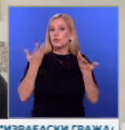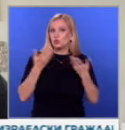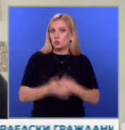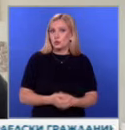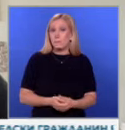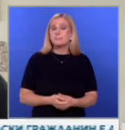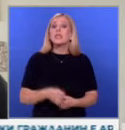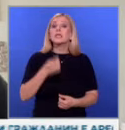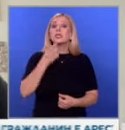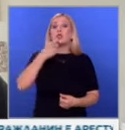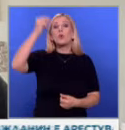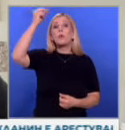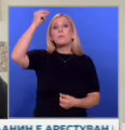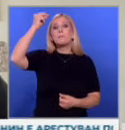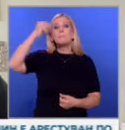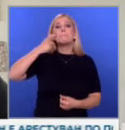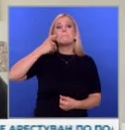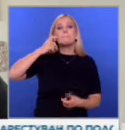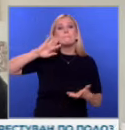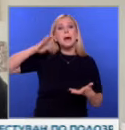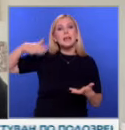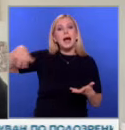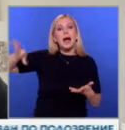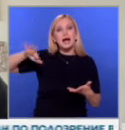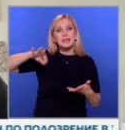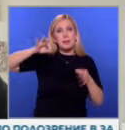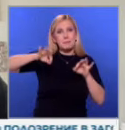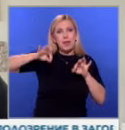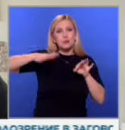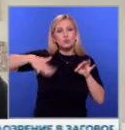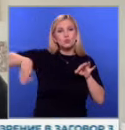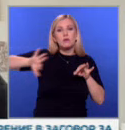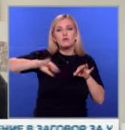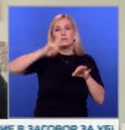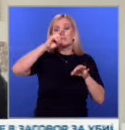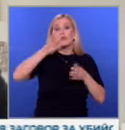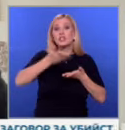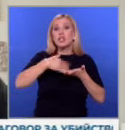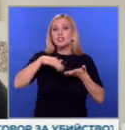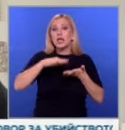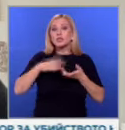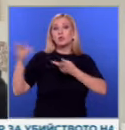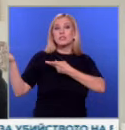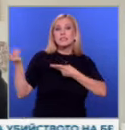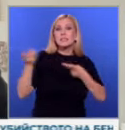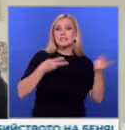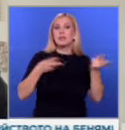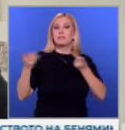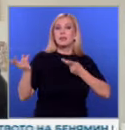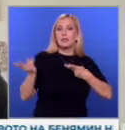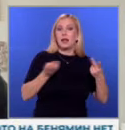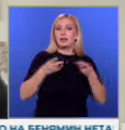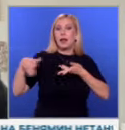тъй като Балканите са изключително важна част от снабдителната линия на Иран и